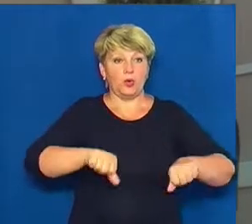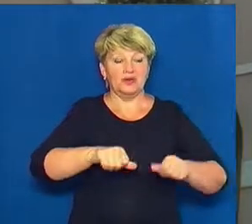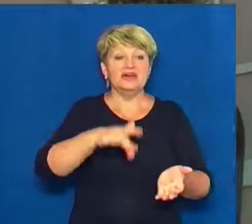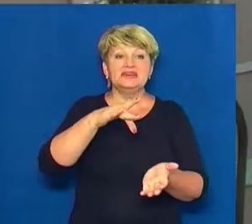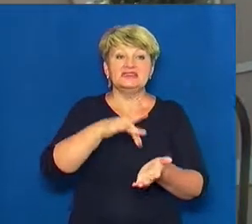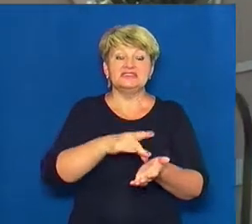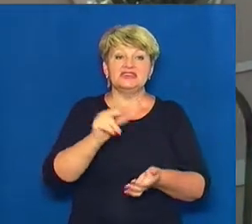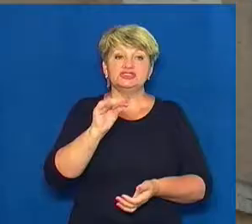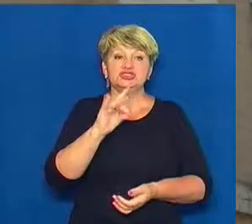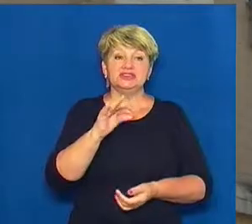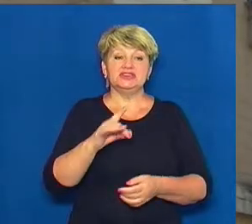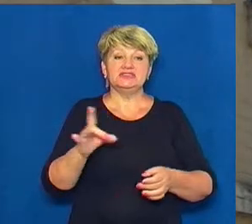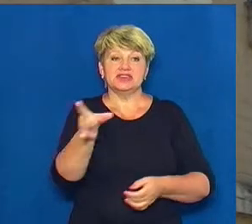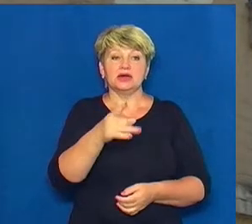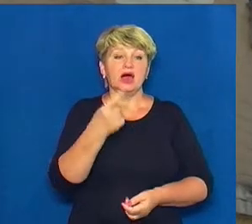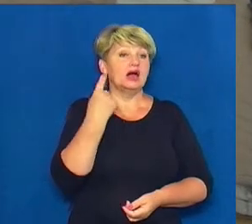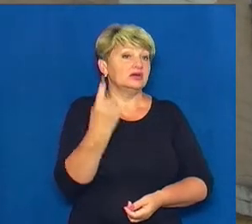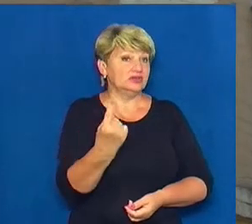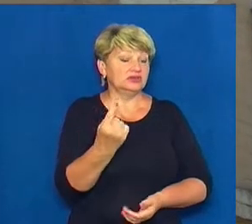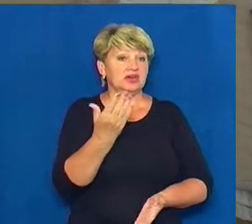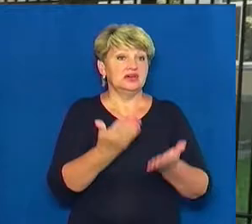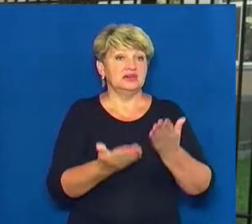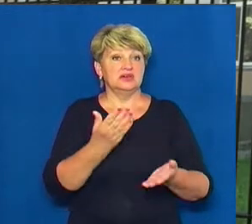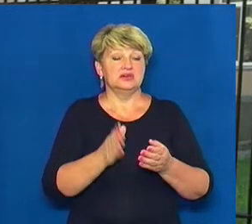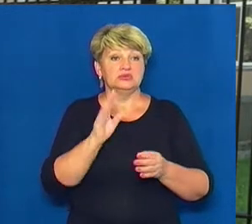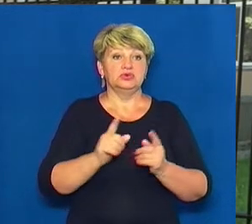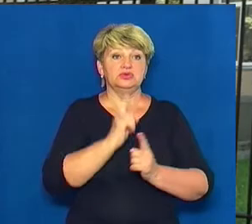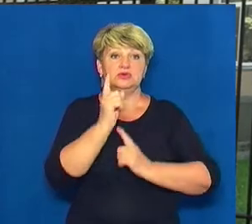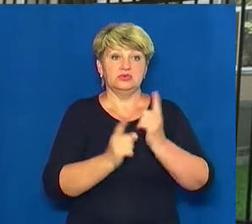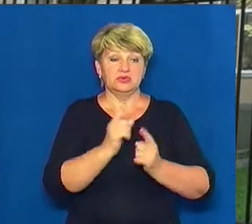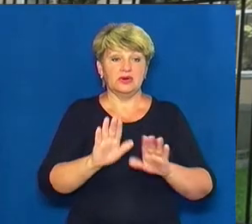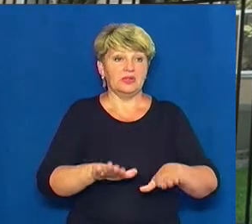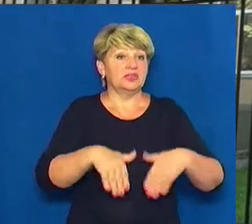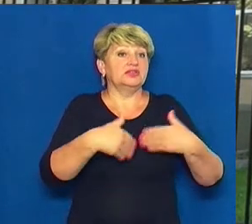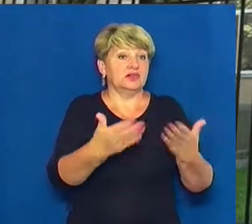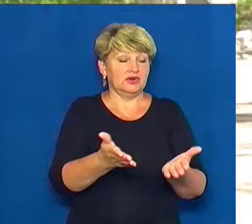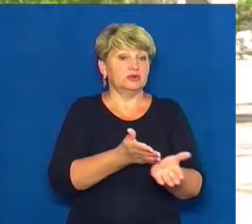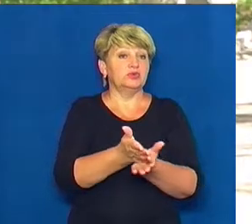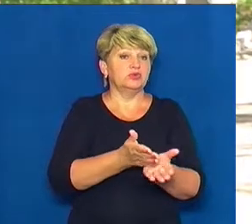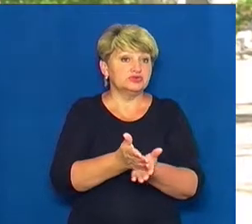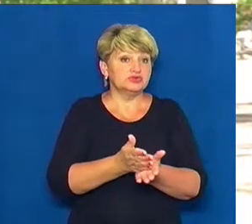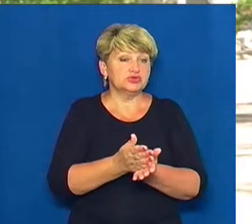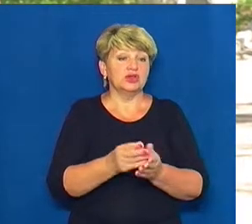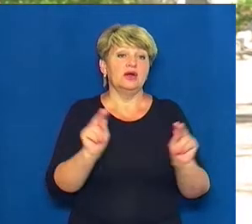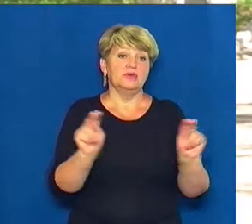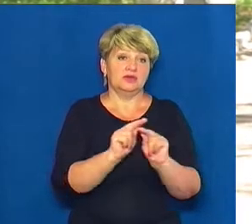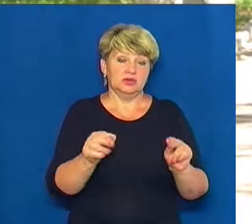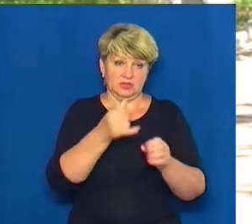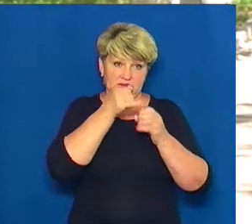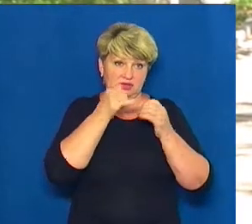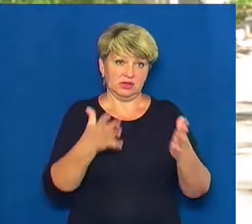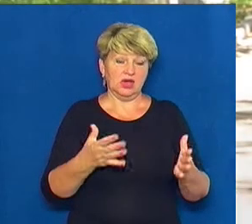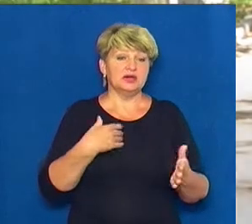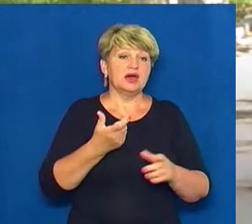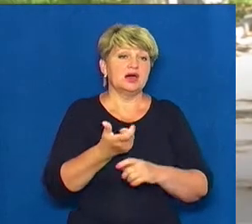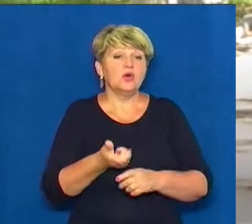Чигиринському районі один. Якщо його реформують, то надавати послуги, як раніше, викладачі не зможуть. Я більш ніж впевнений, що